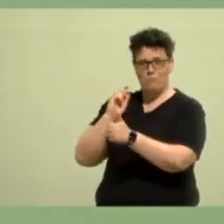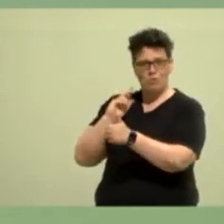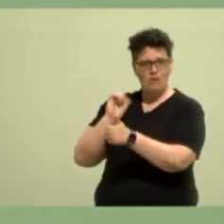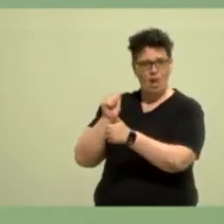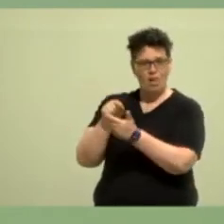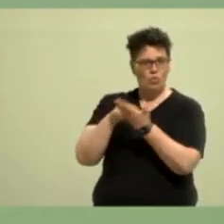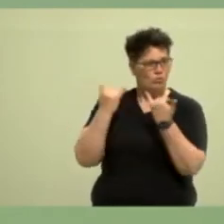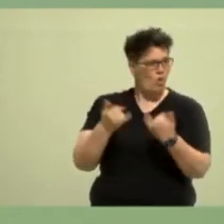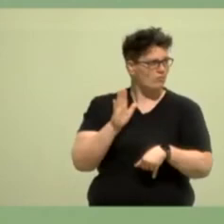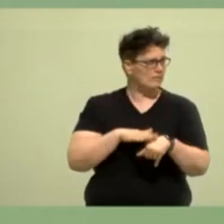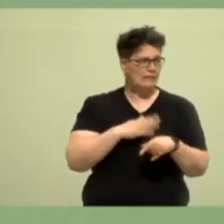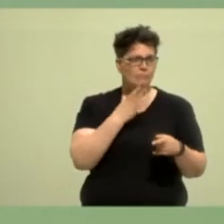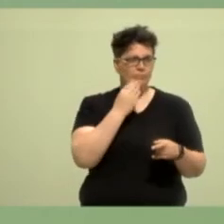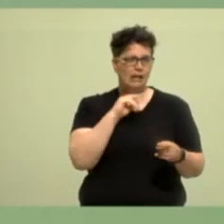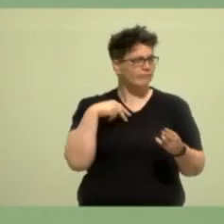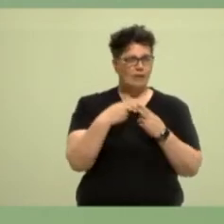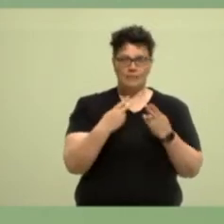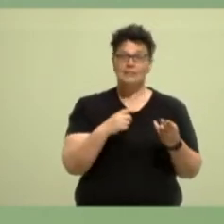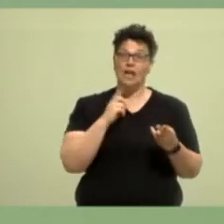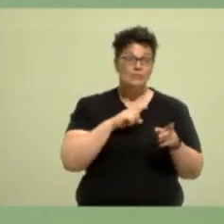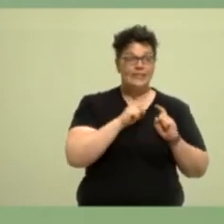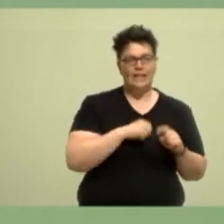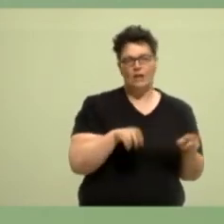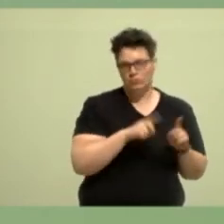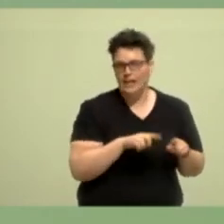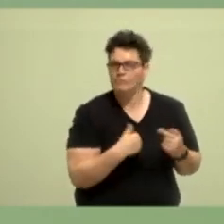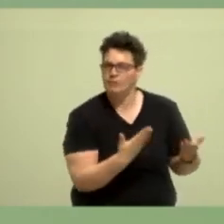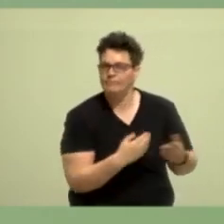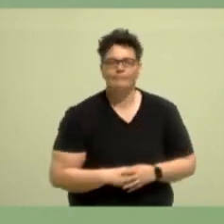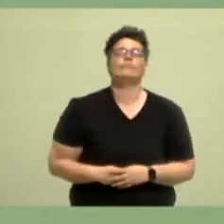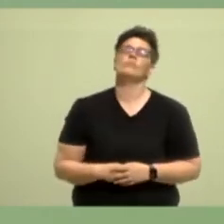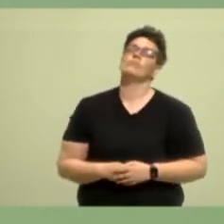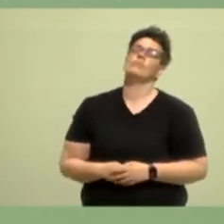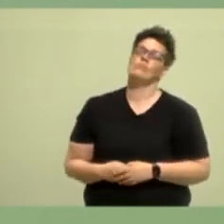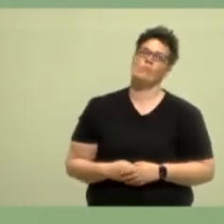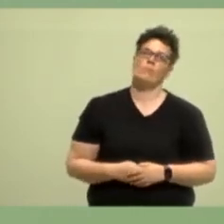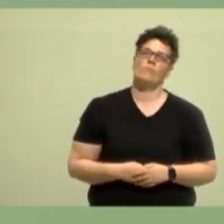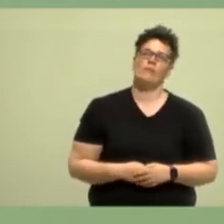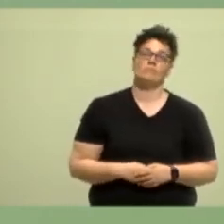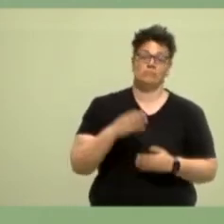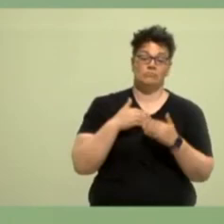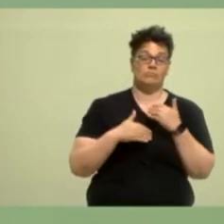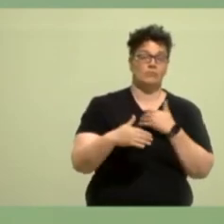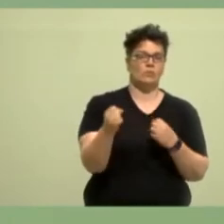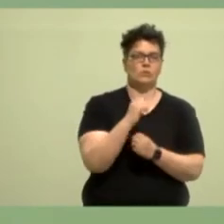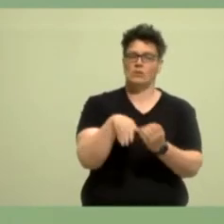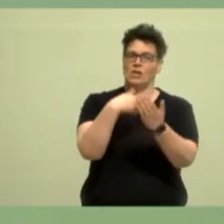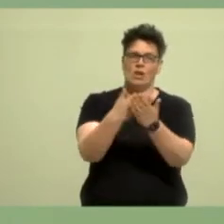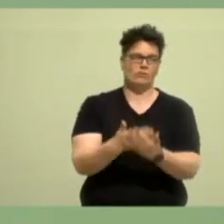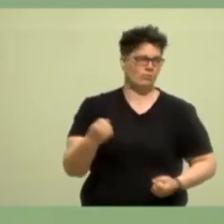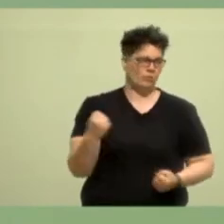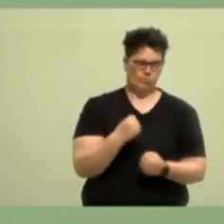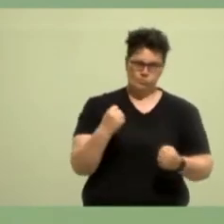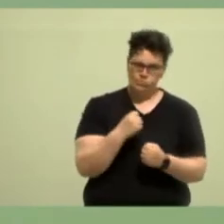Jahre gerecht zu werden und die Digitalisierung auch. Die großen Aufgaben, die vor uns liegen, die wir bewältigen müssen,